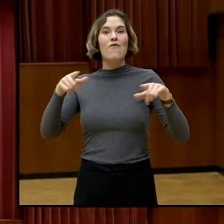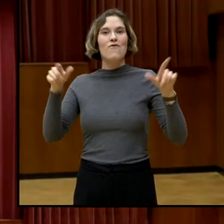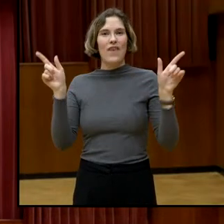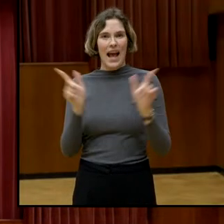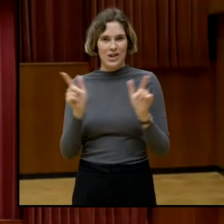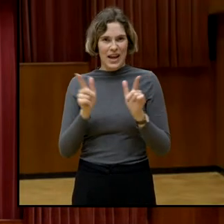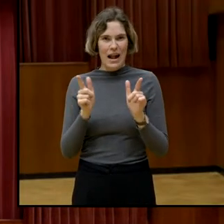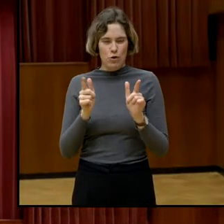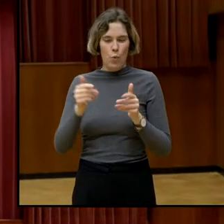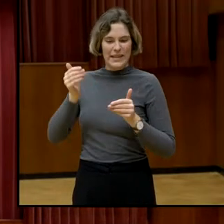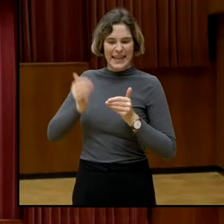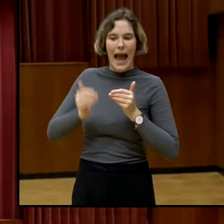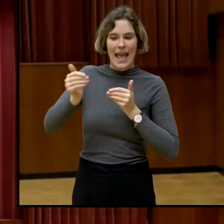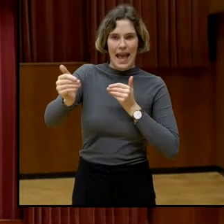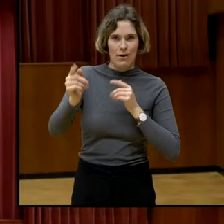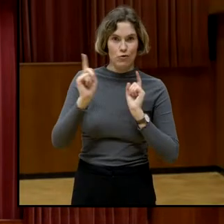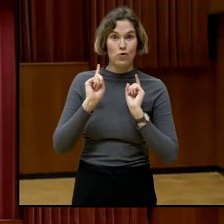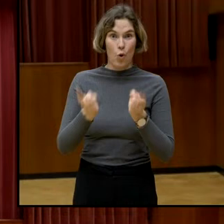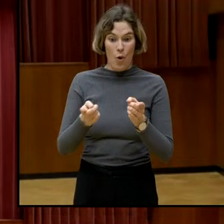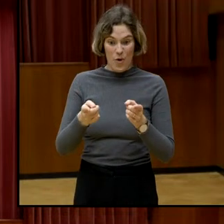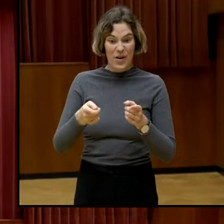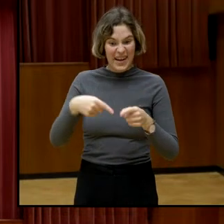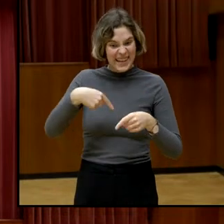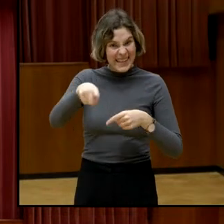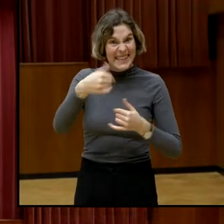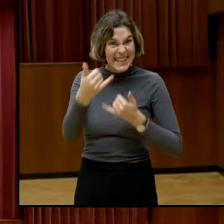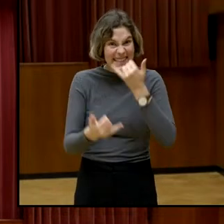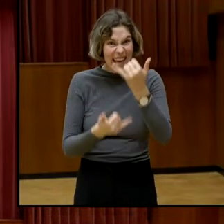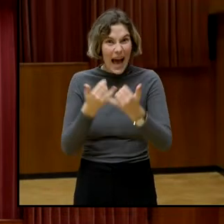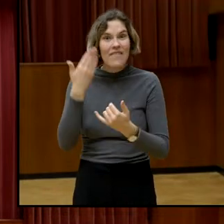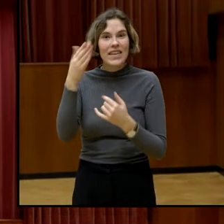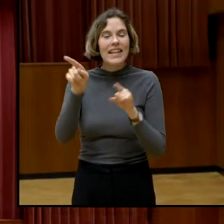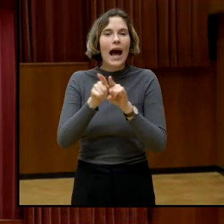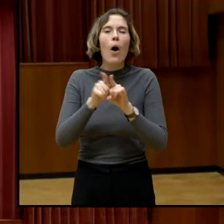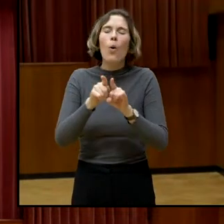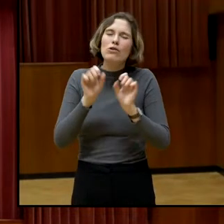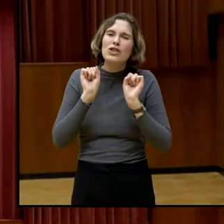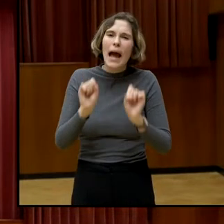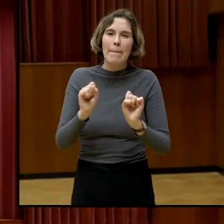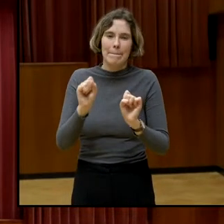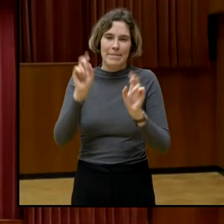Veranstaltungsreihe sein. Das heißt, es wird in diesem Jahr immer wieder ums Thema Demokratie gehen.